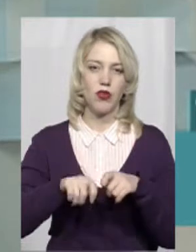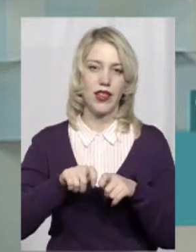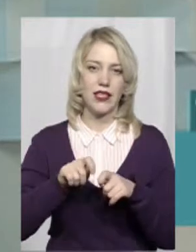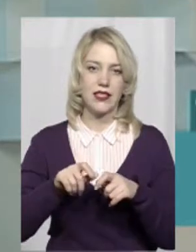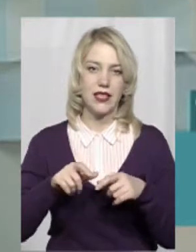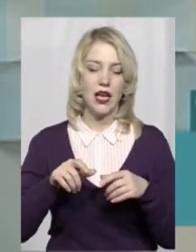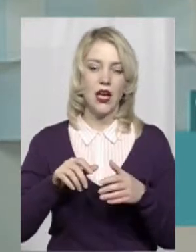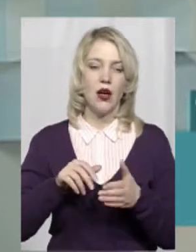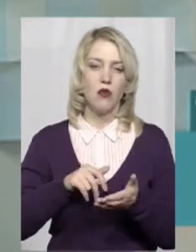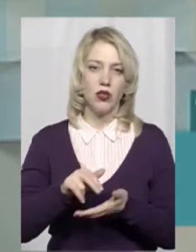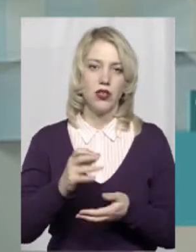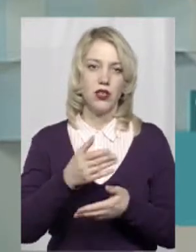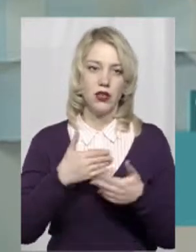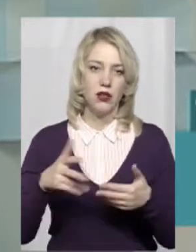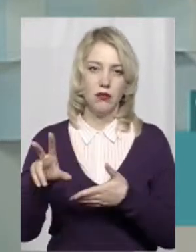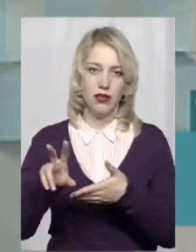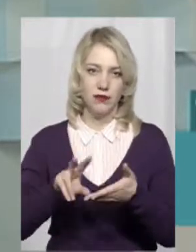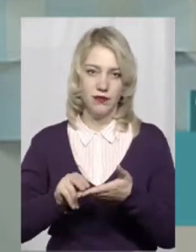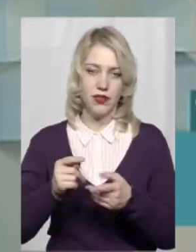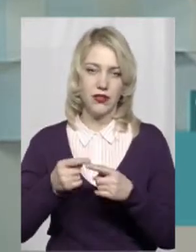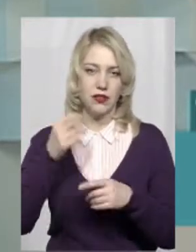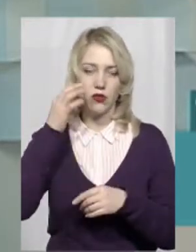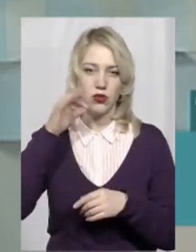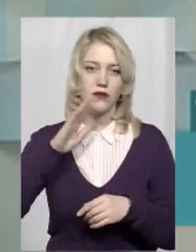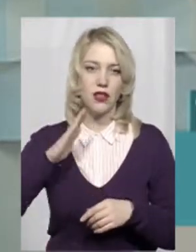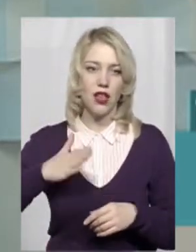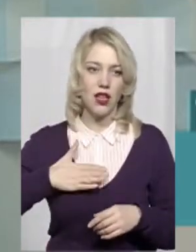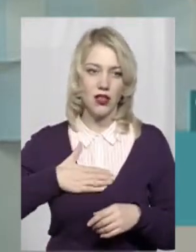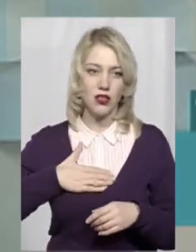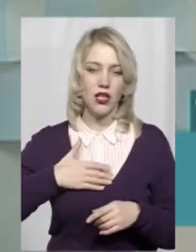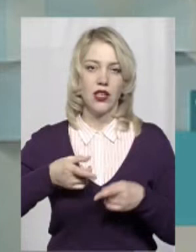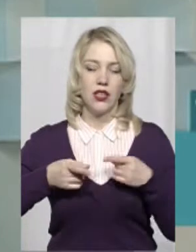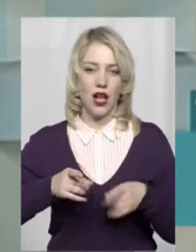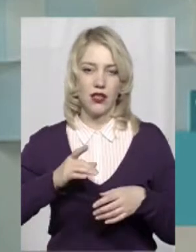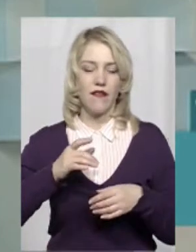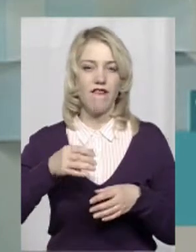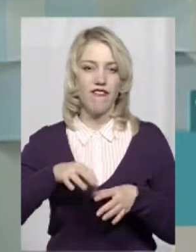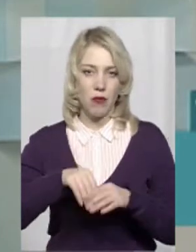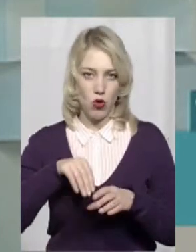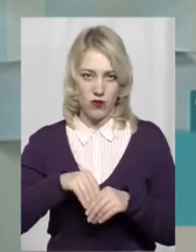Ну, і ми захотіли перенести цей досвід саме на наші реалії, на наші вибори.